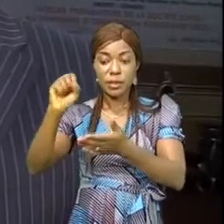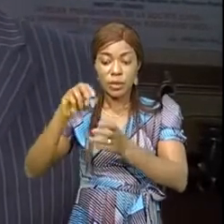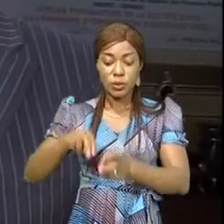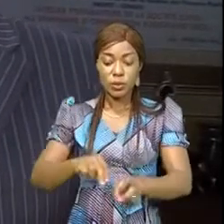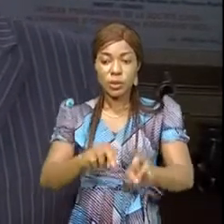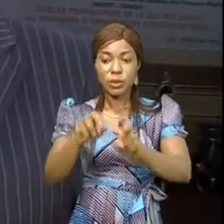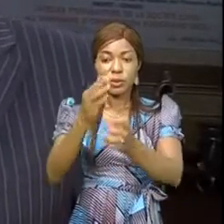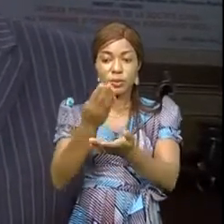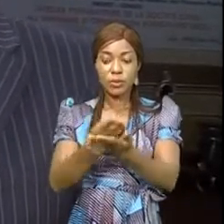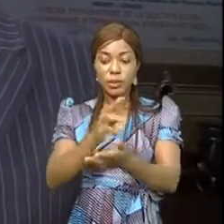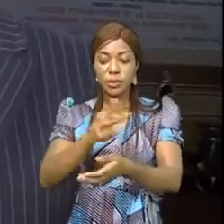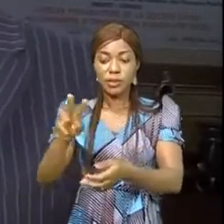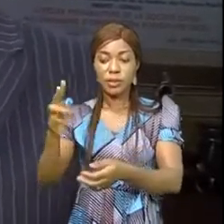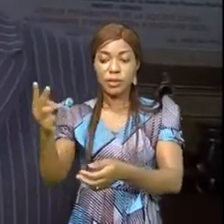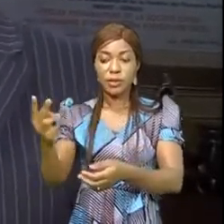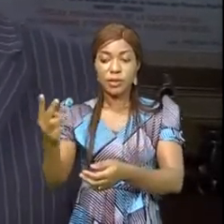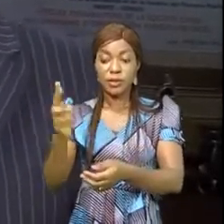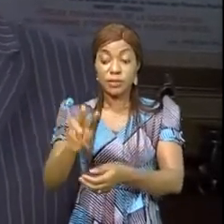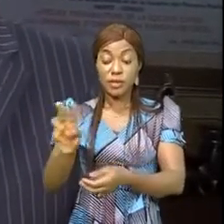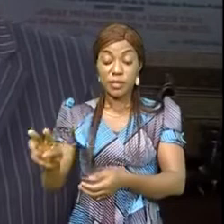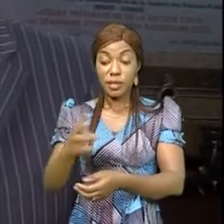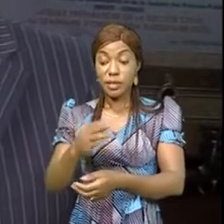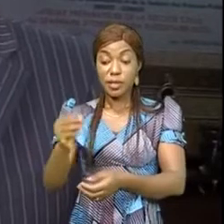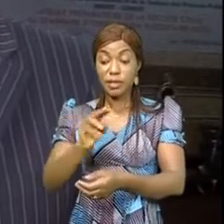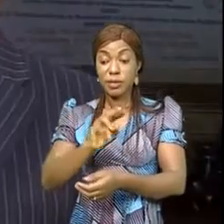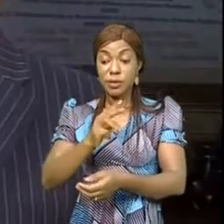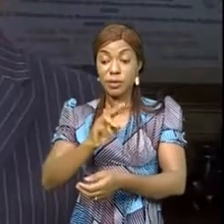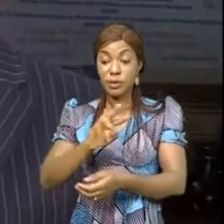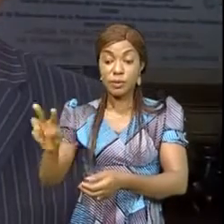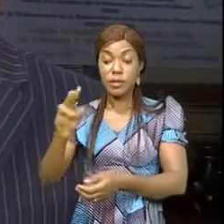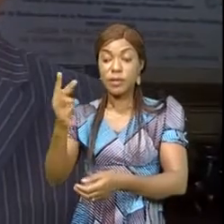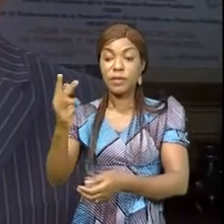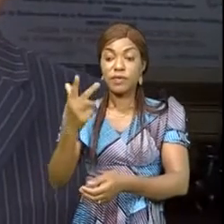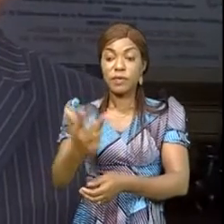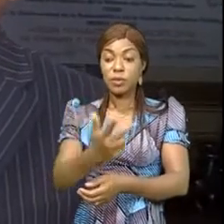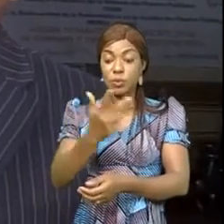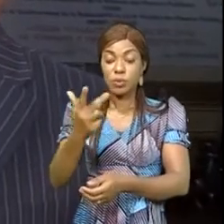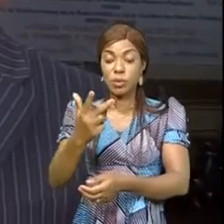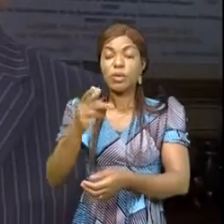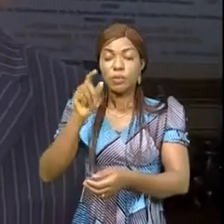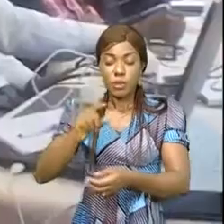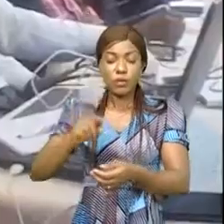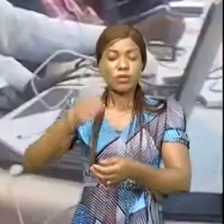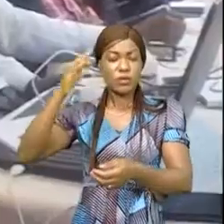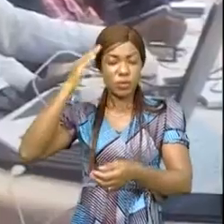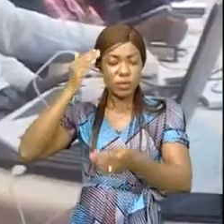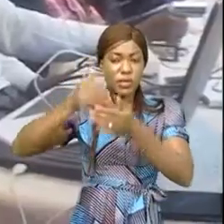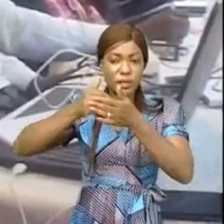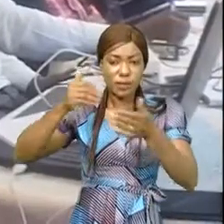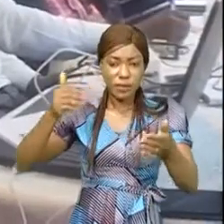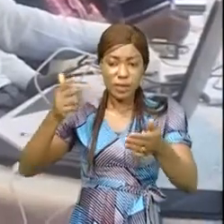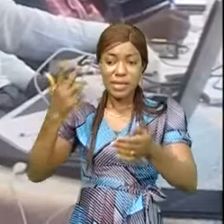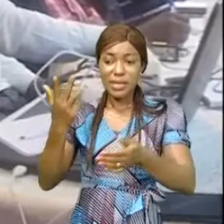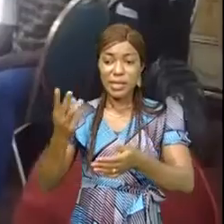pour 2022-2023 qui va se passer dans quelques jours. Donc, il nous faut de l'expertise. Pendant quatre